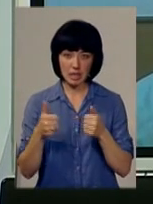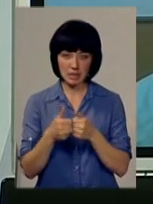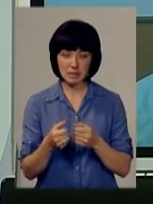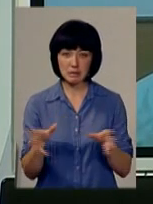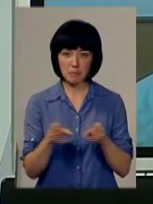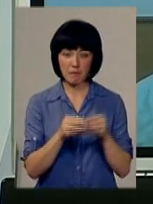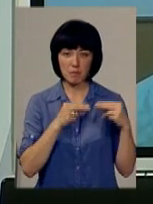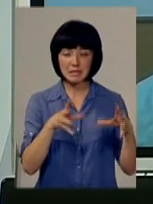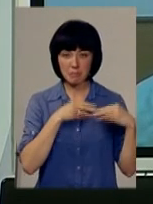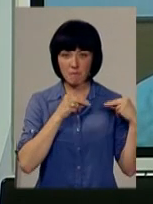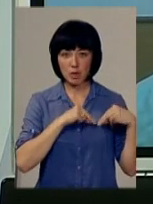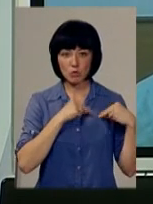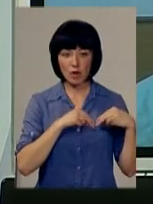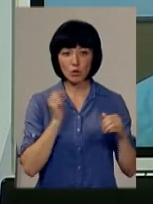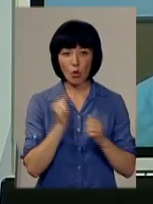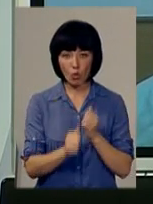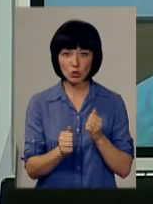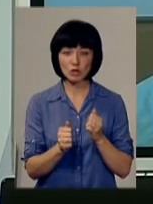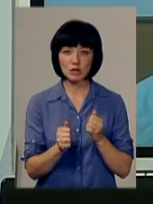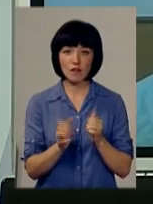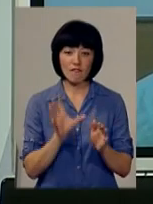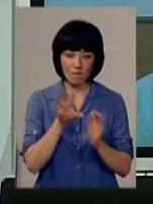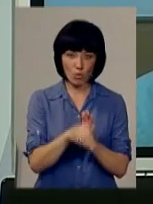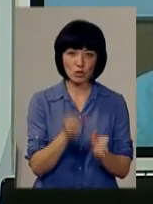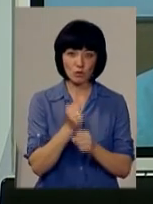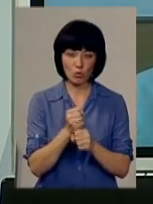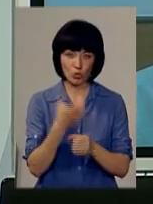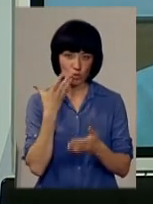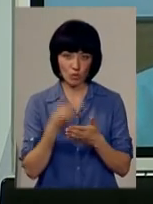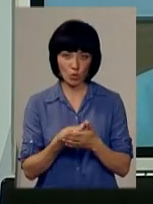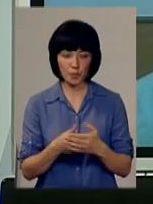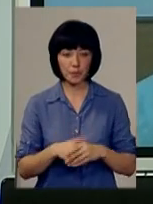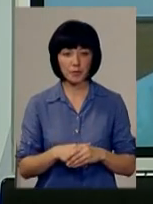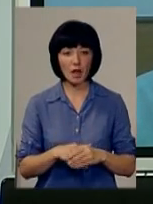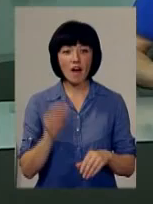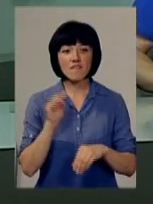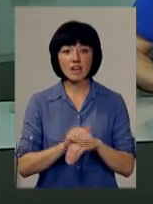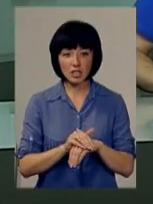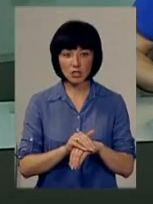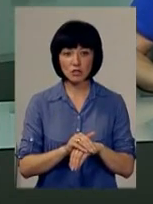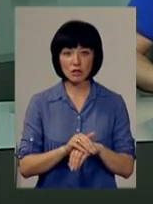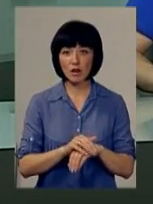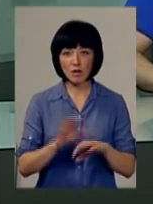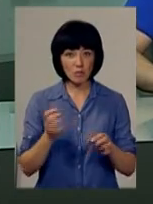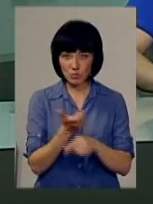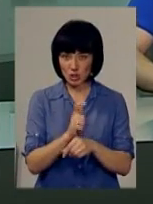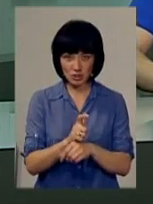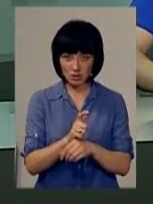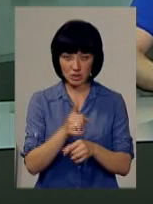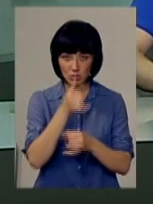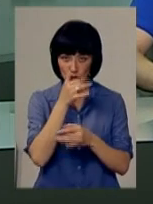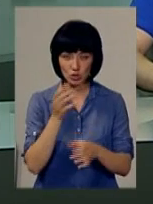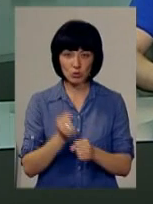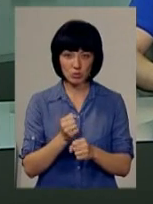кілька волонтерських, і кожен носить свій вклад в цю роботу. Ну, і фактично, але більше нічого і не можете зробити, це все